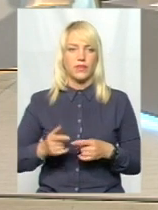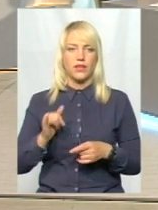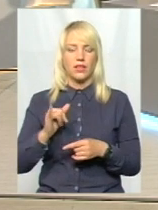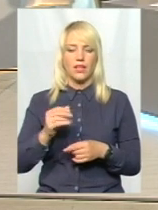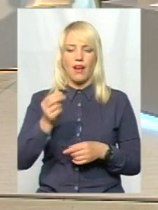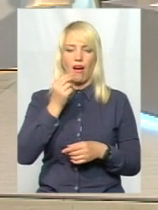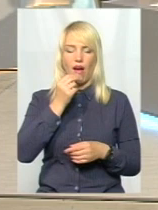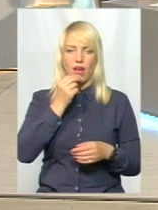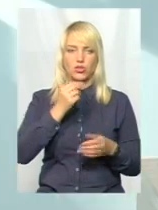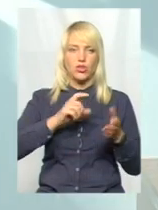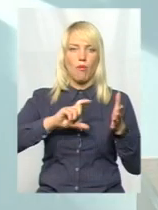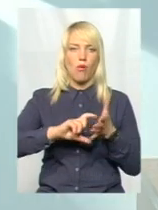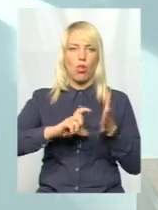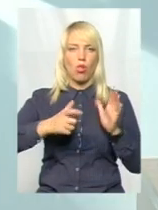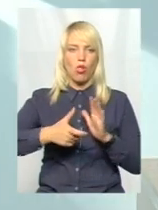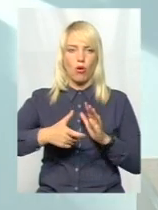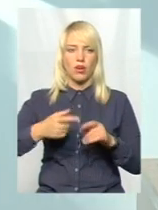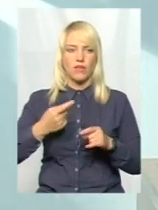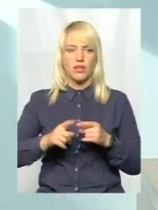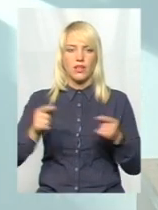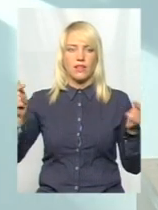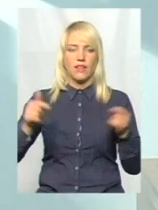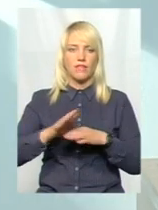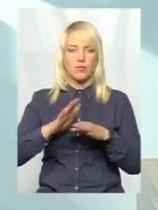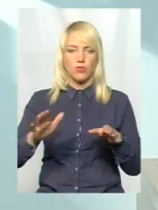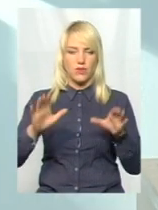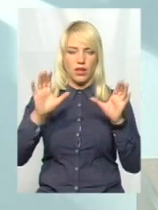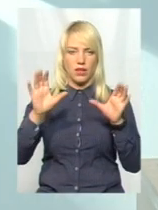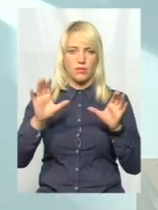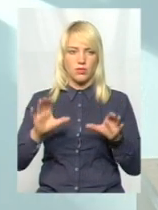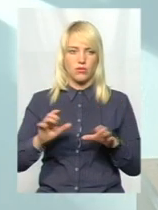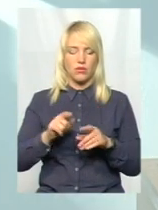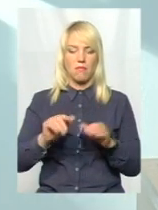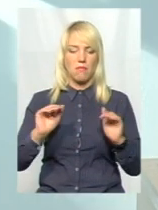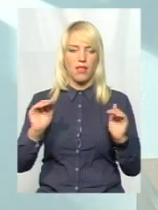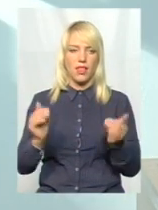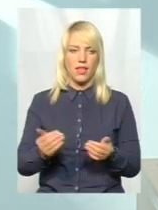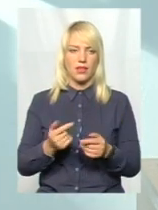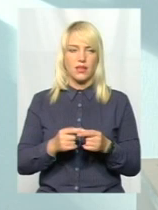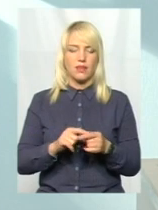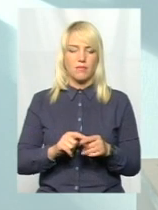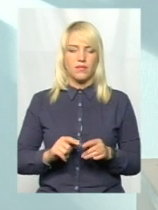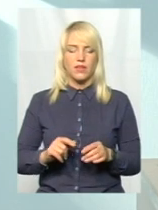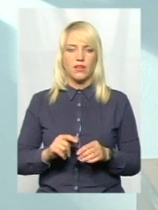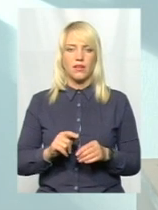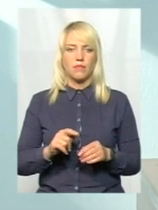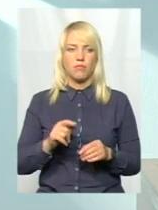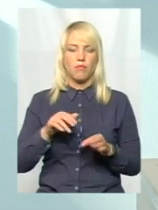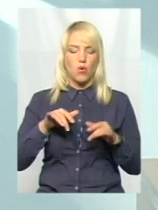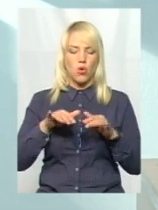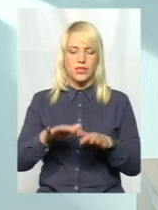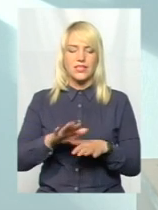відповідає вимогам законодавства, він занадто маленький. Поточність процесів недотримана технологічного